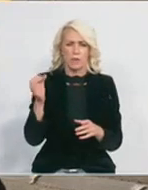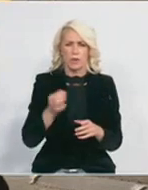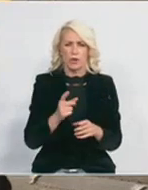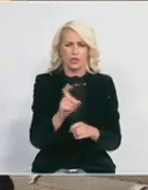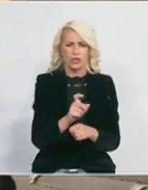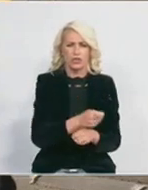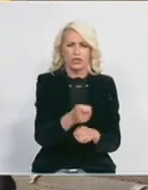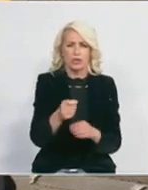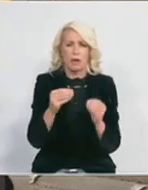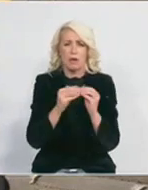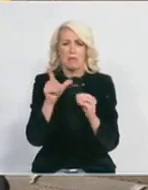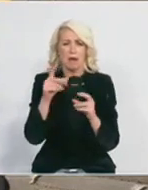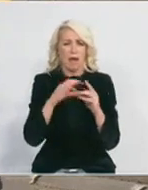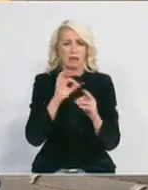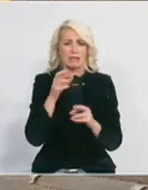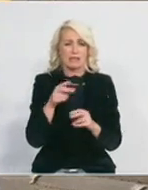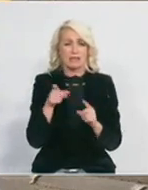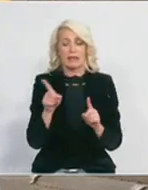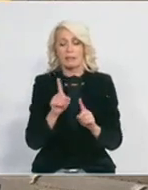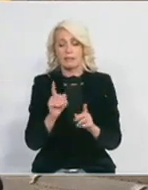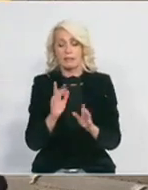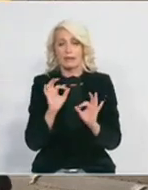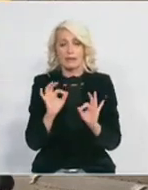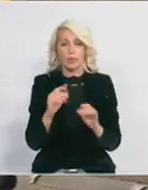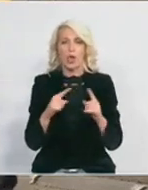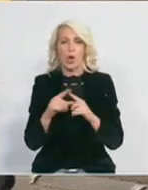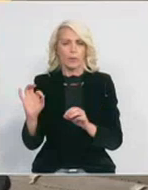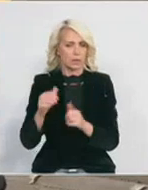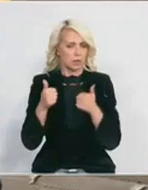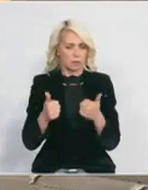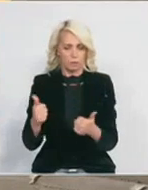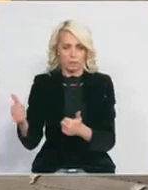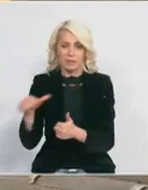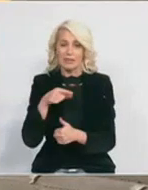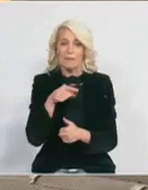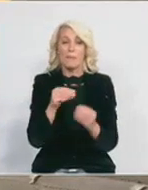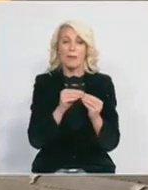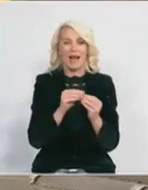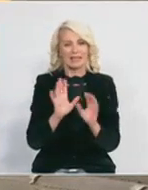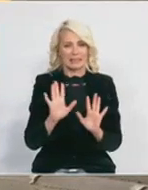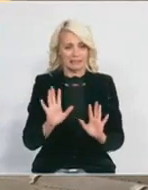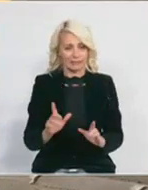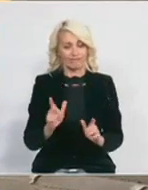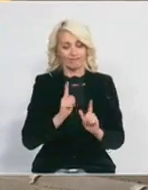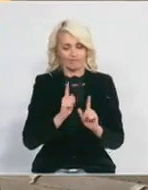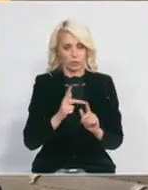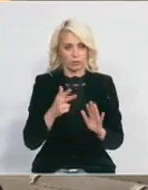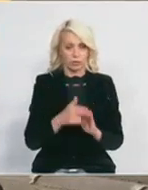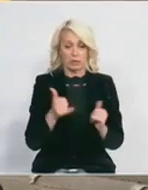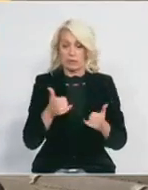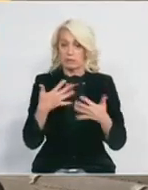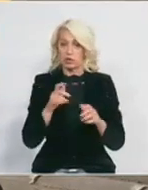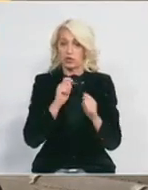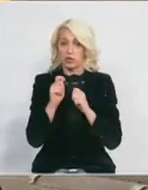Tamo nije onako kako bi trebalo da bude. Na prostoru Toplice je sve u redu sem blaca. Ja sam danas razgovarao i sa predsjednikom